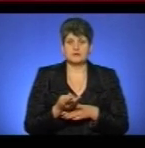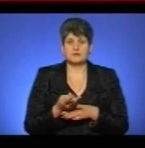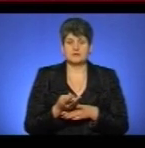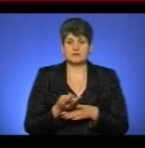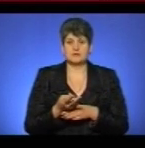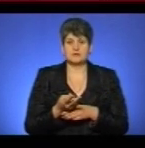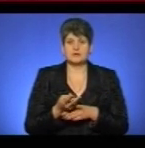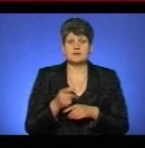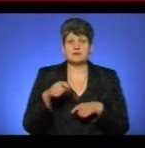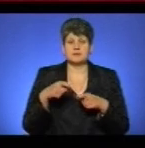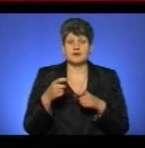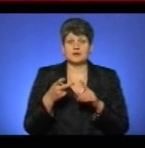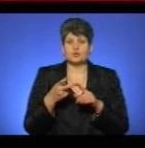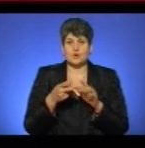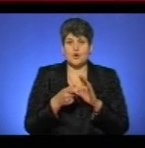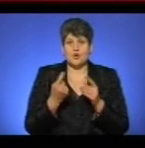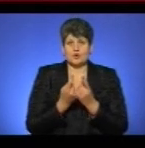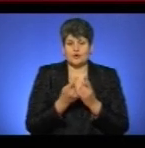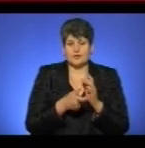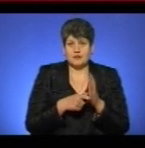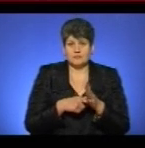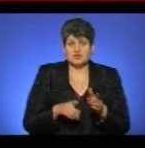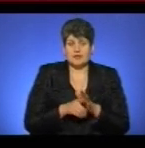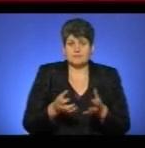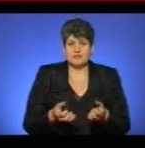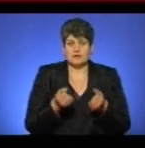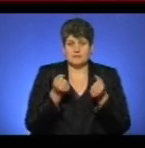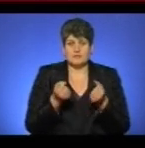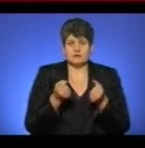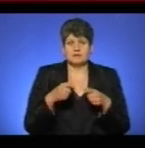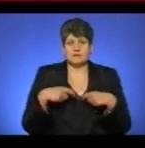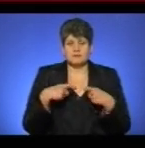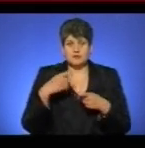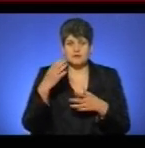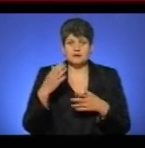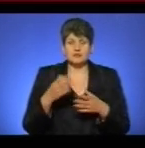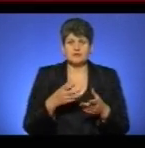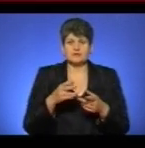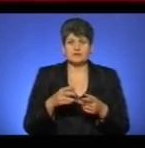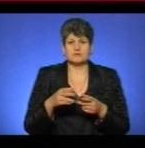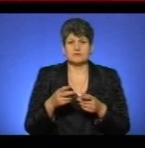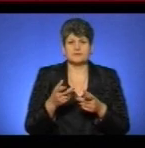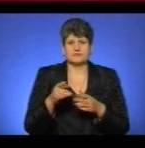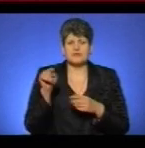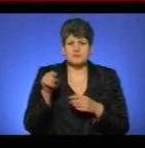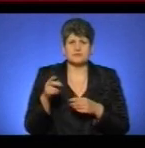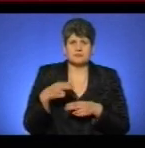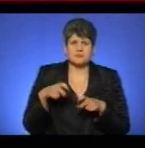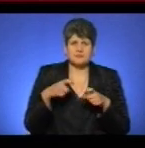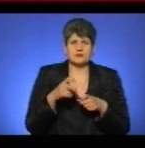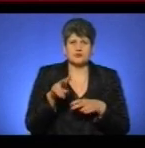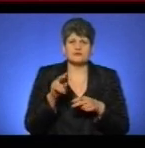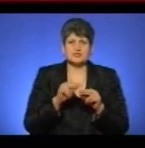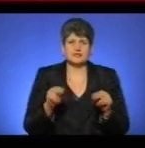другою однокласницею. Ми її почали підносити. Ми крикнули, перед них одразу мій класний керівник. І ще одна, там сиділа, звілася на